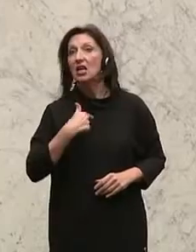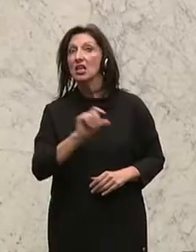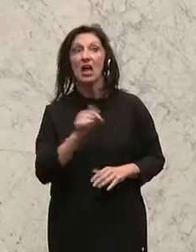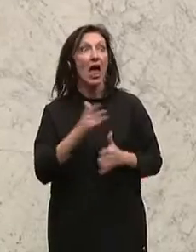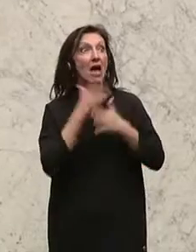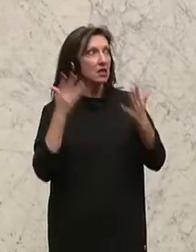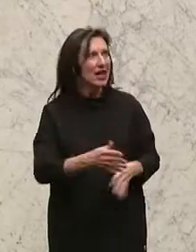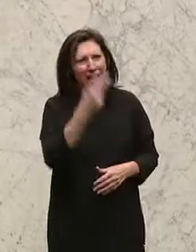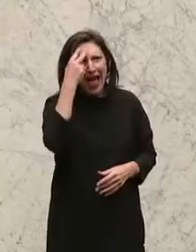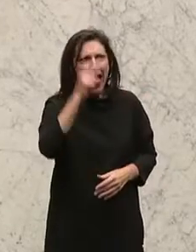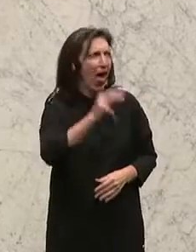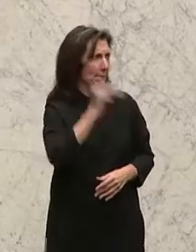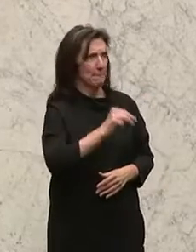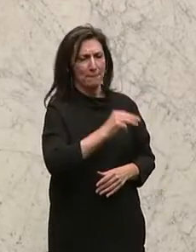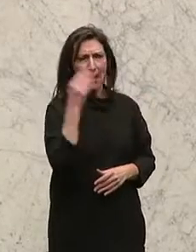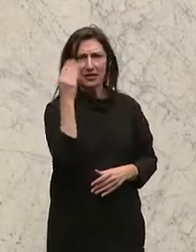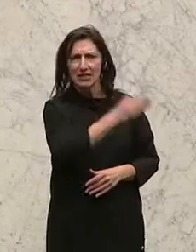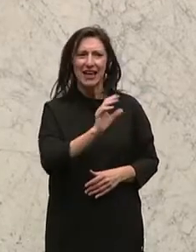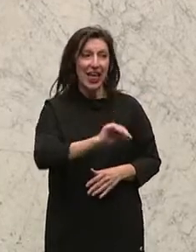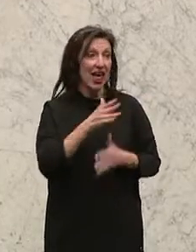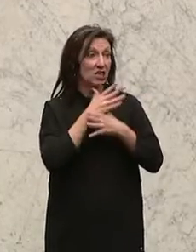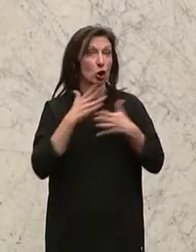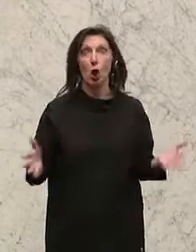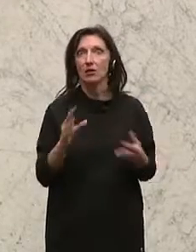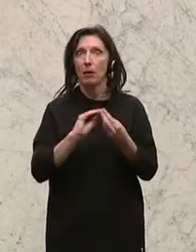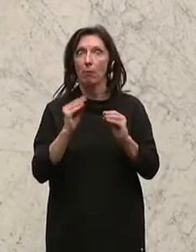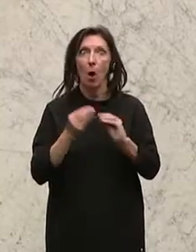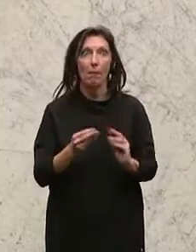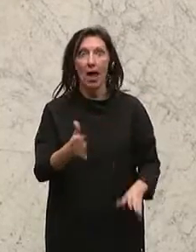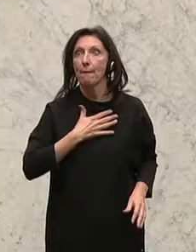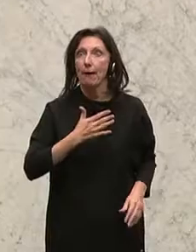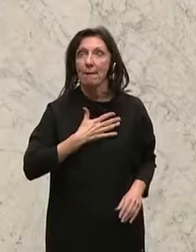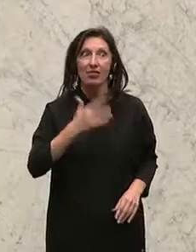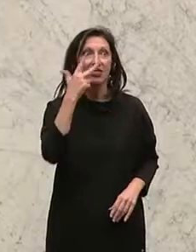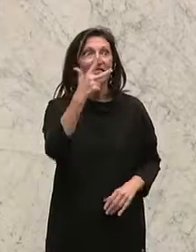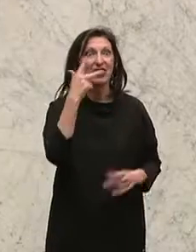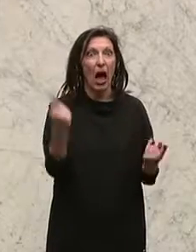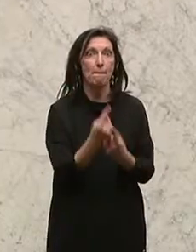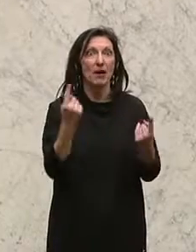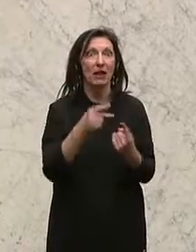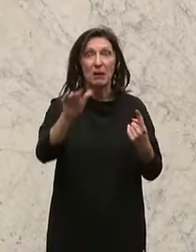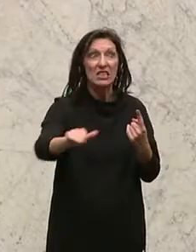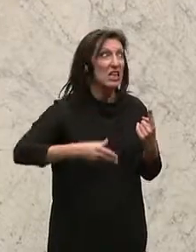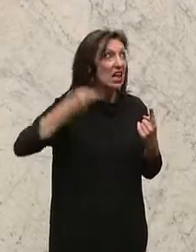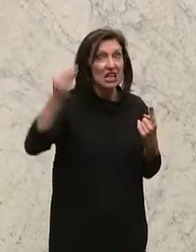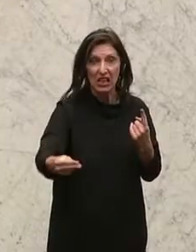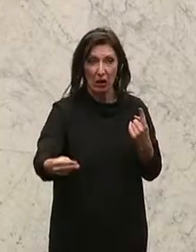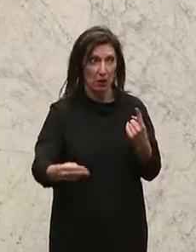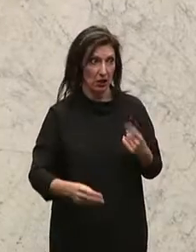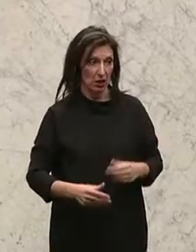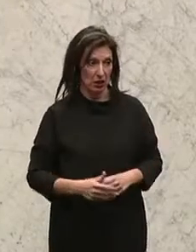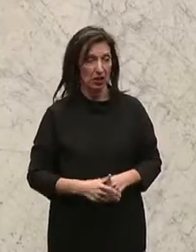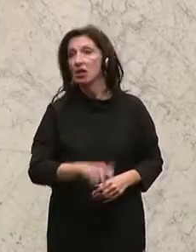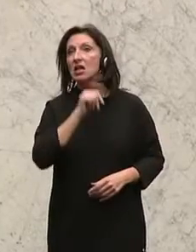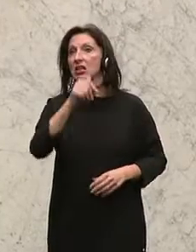Problem, Herr Matzenetter, ich habe das größte Problem, einen meiner drei Betriebe an meine Kinder weiterzugeben. Nicht,